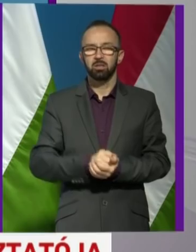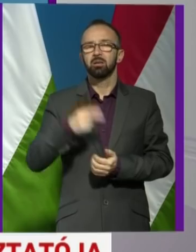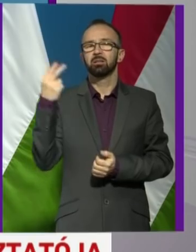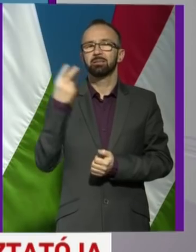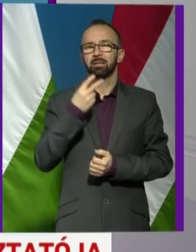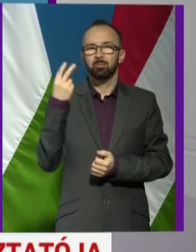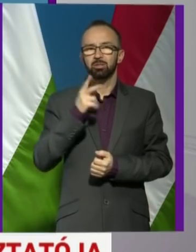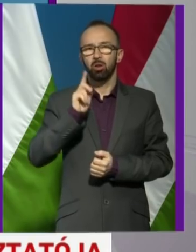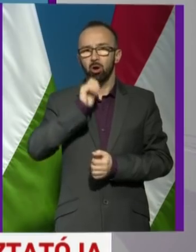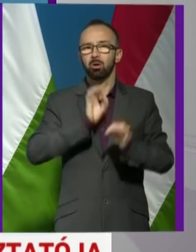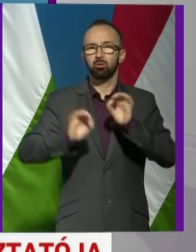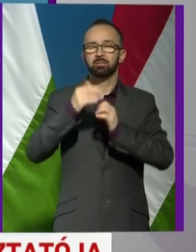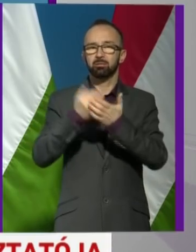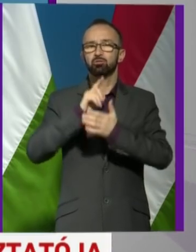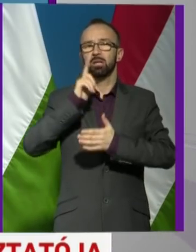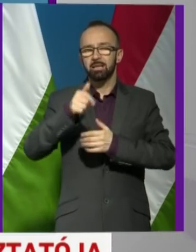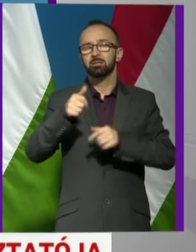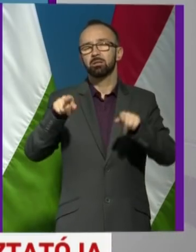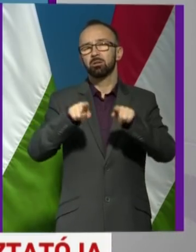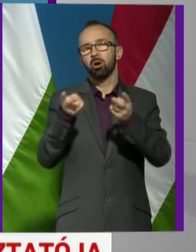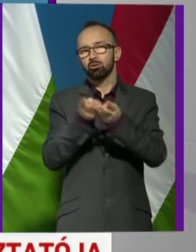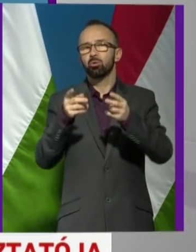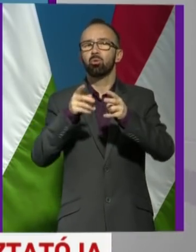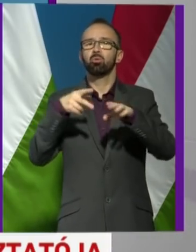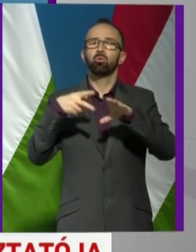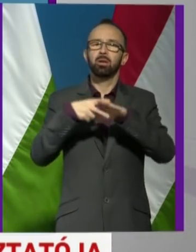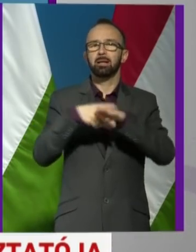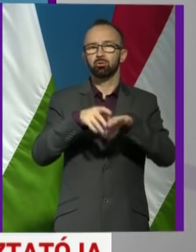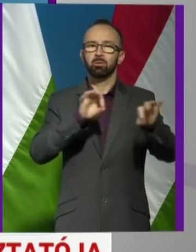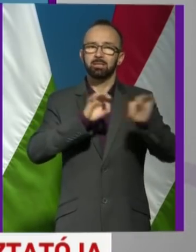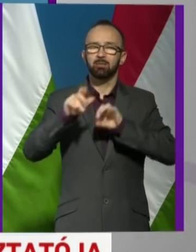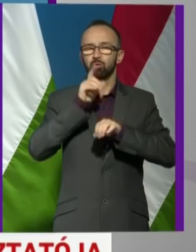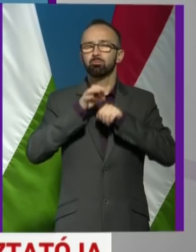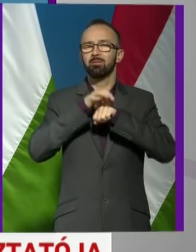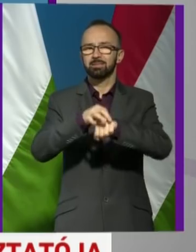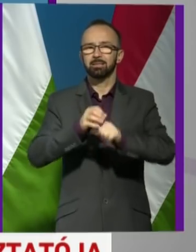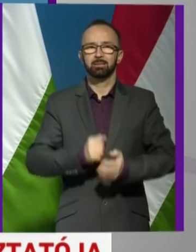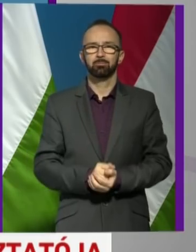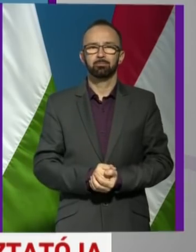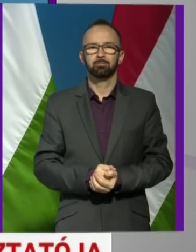természetesen, hogyha arra Magyarországon szükség lesz, akkor ezeket a korlátoz intézkedéseket is be fogjuk vezetni.